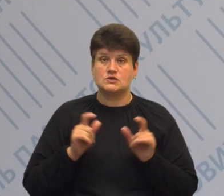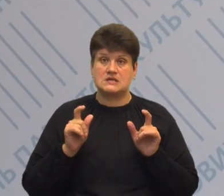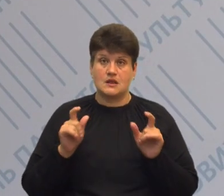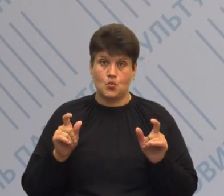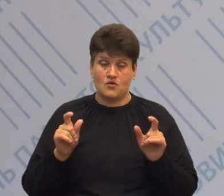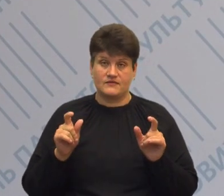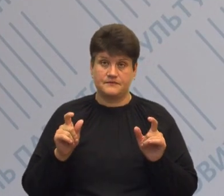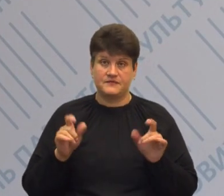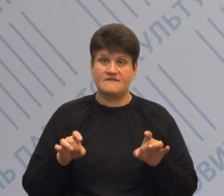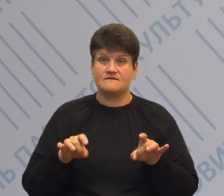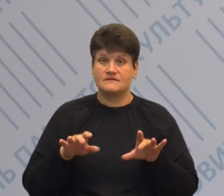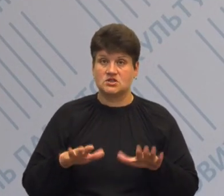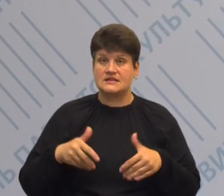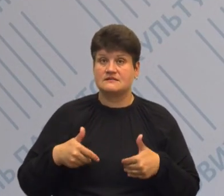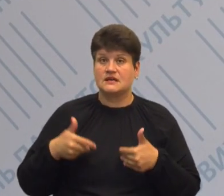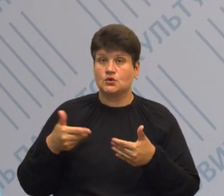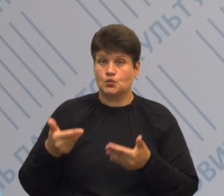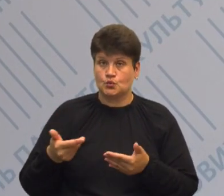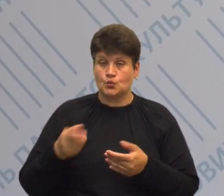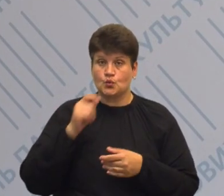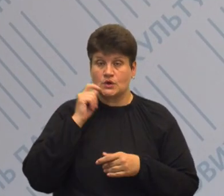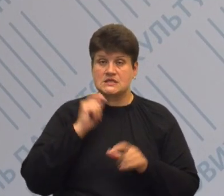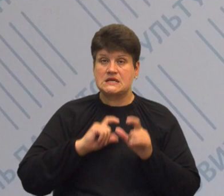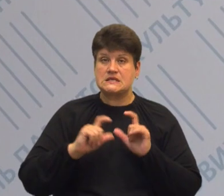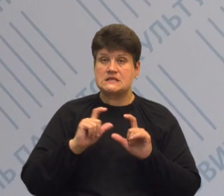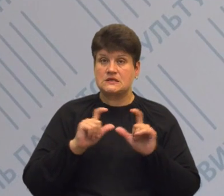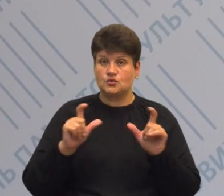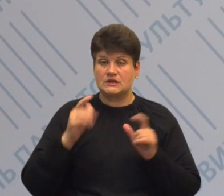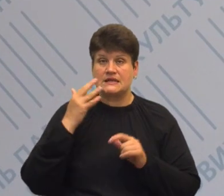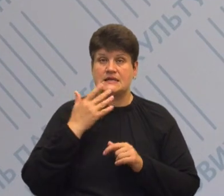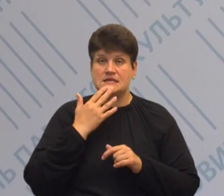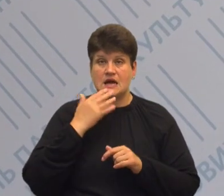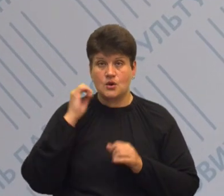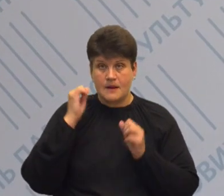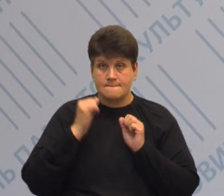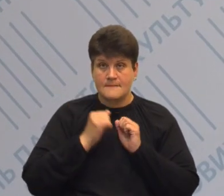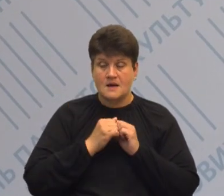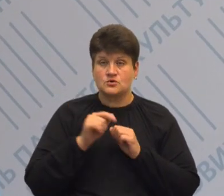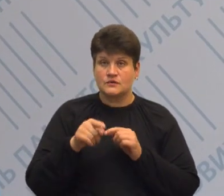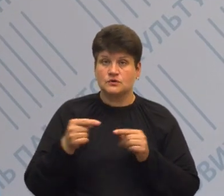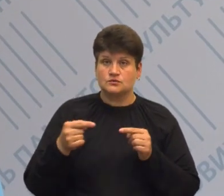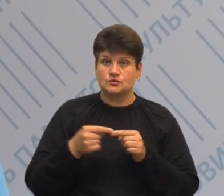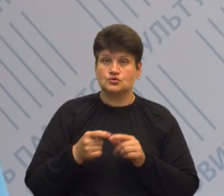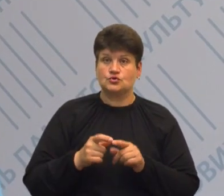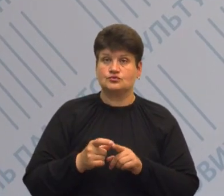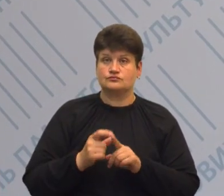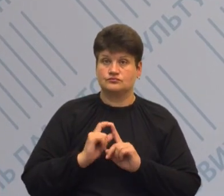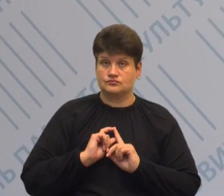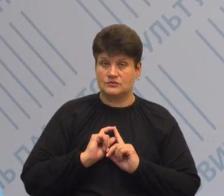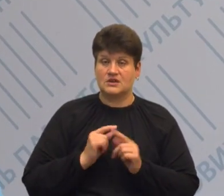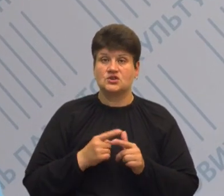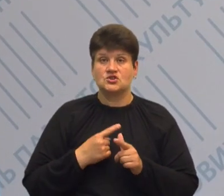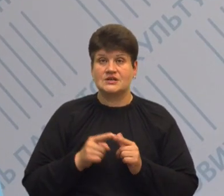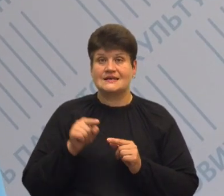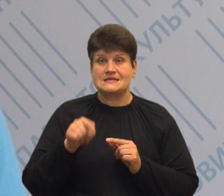вирішила звернутися до Українського інституту національної пам'яті Щоб вони остаточно дали відповідь, чи саме